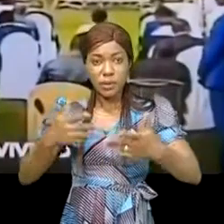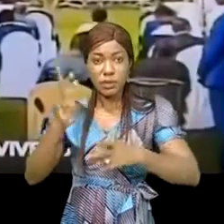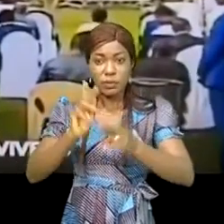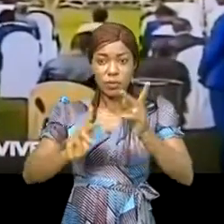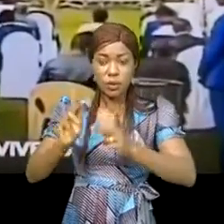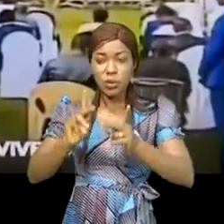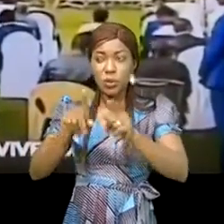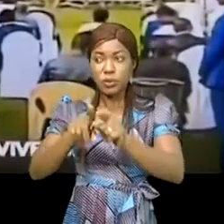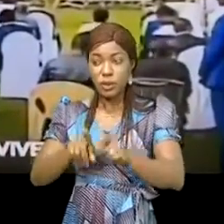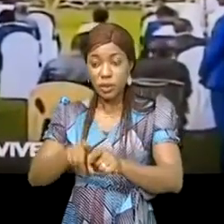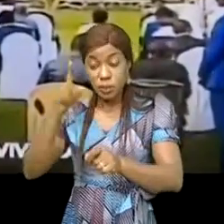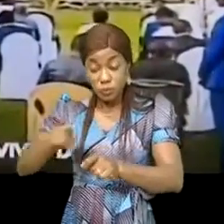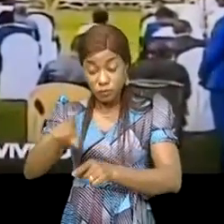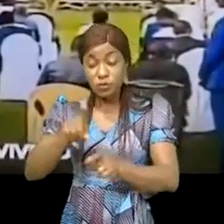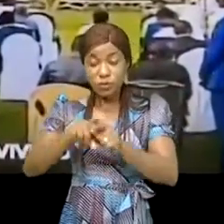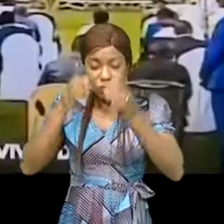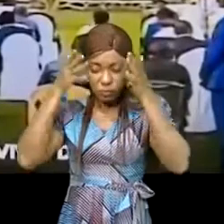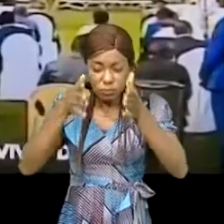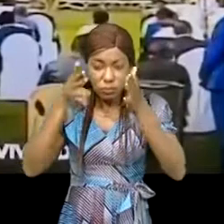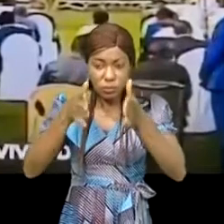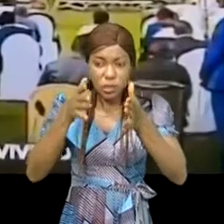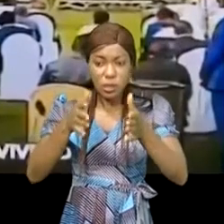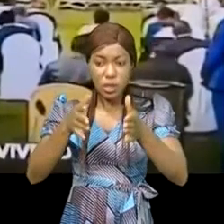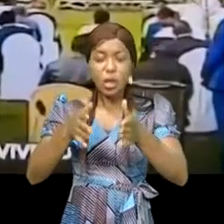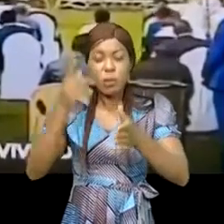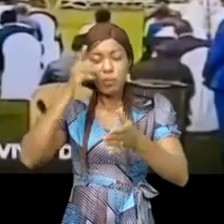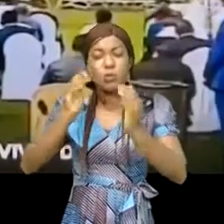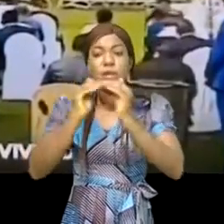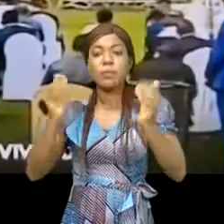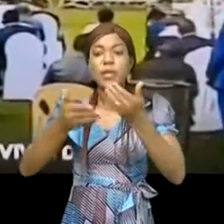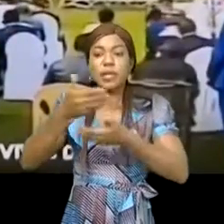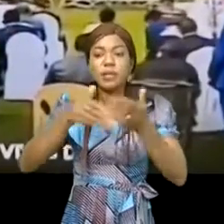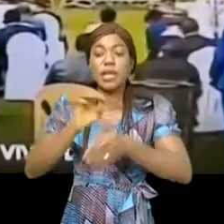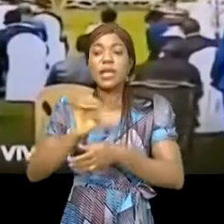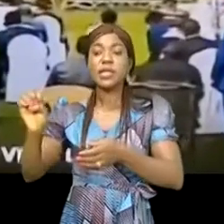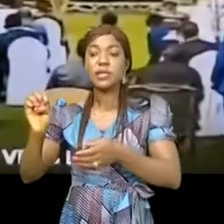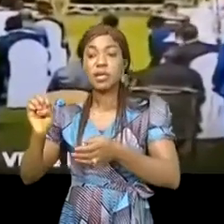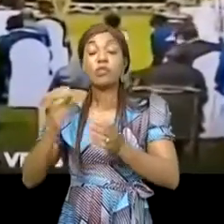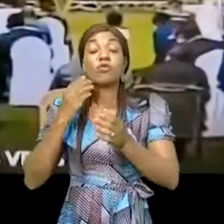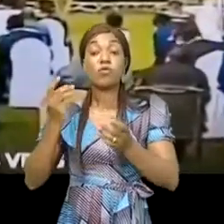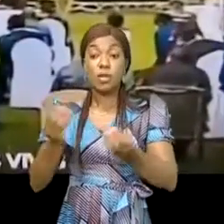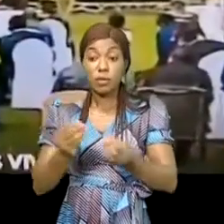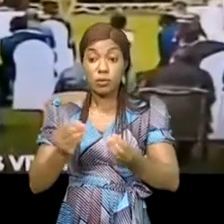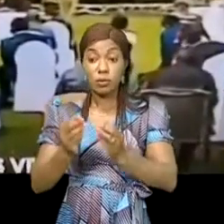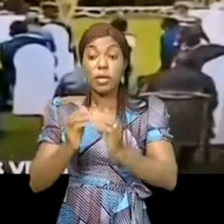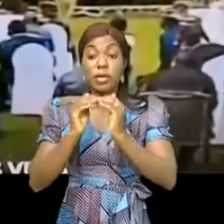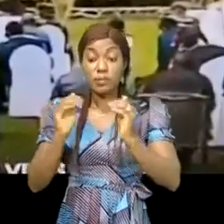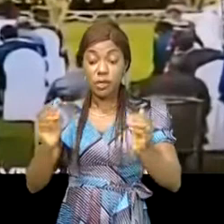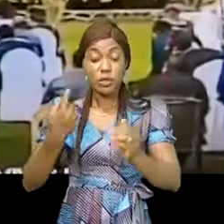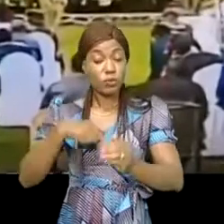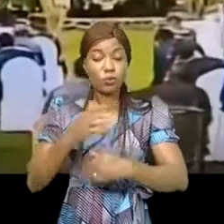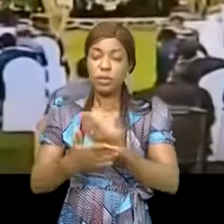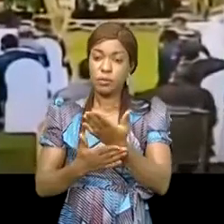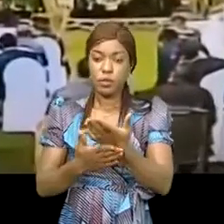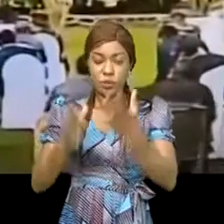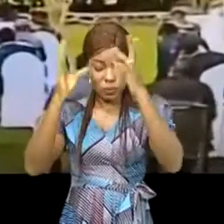ça soit aussi votre motivation pour que la paix revienne chez nous. C'est le besoin primordial. La paix. Merci, Jézon. Merci,